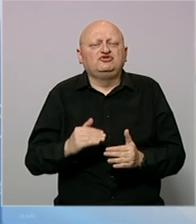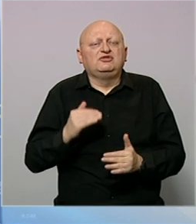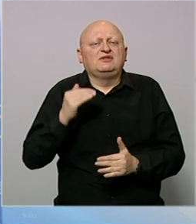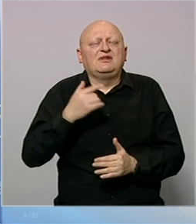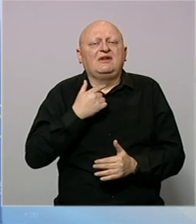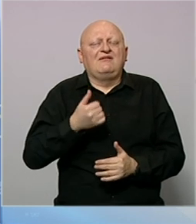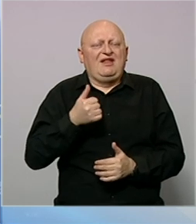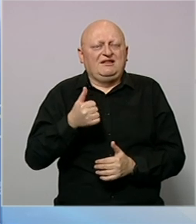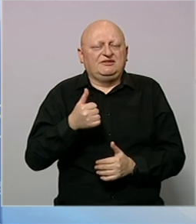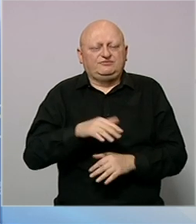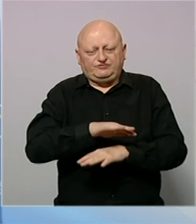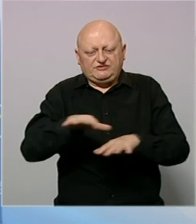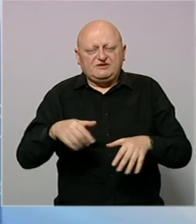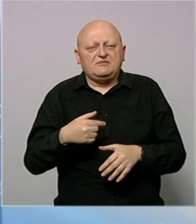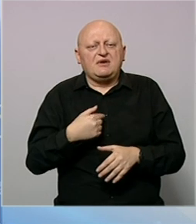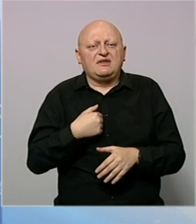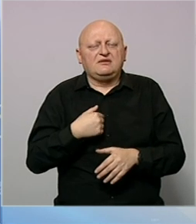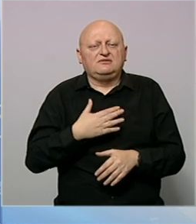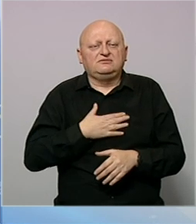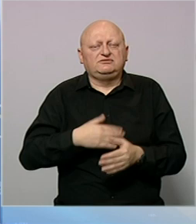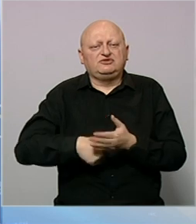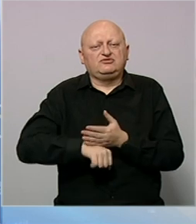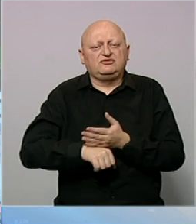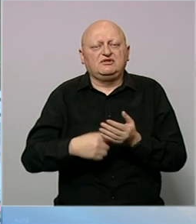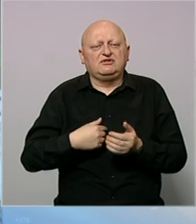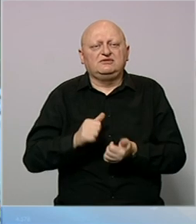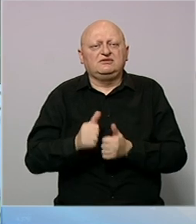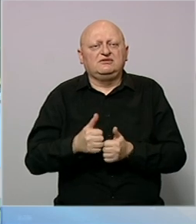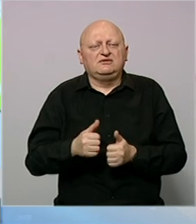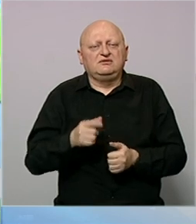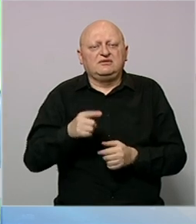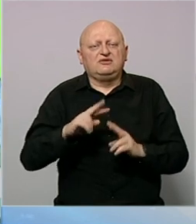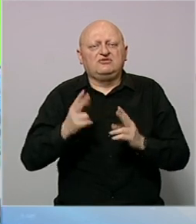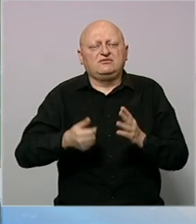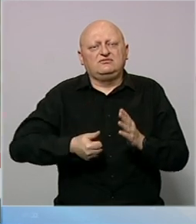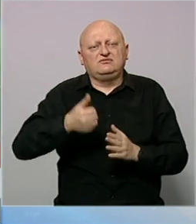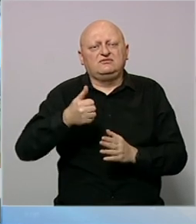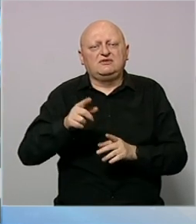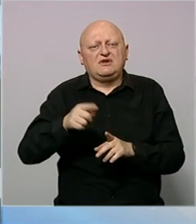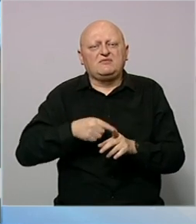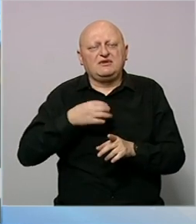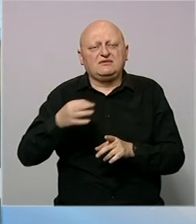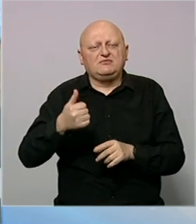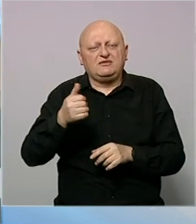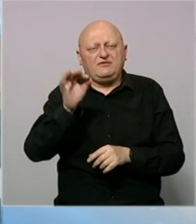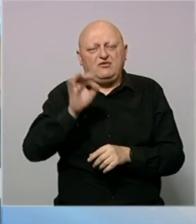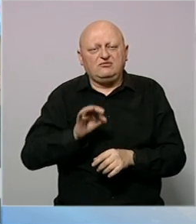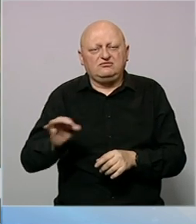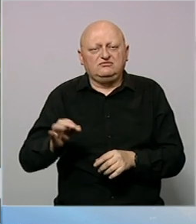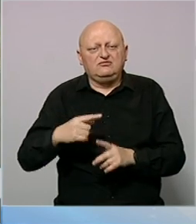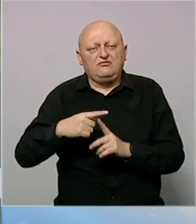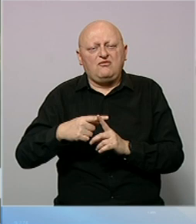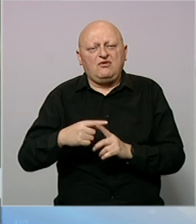kvalitet svima nama i našeg futbala i našeg sporta. Tako je svjetsko prvenstvo, barem na mjesec dana, u prvi plan stavilo